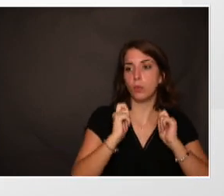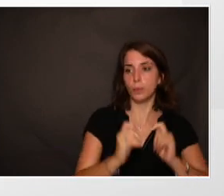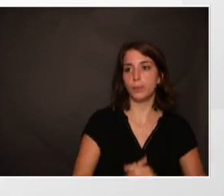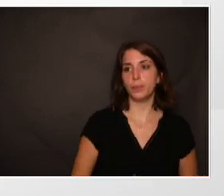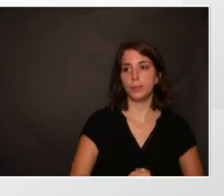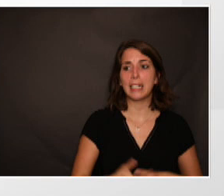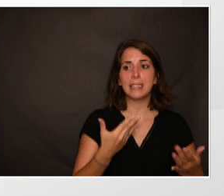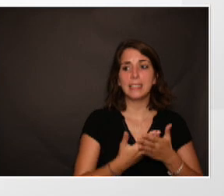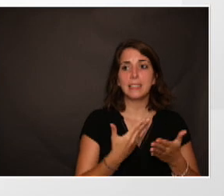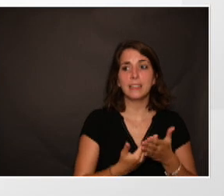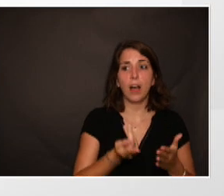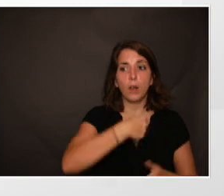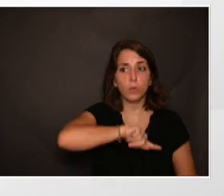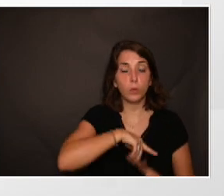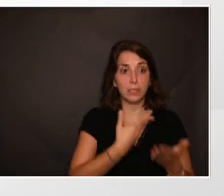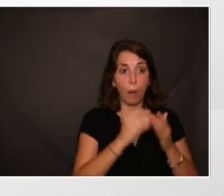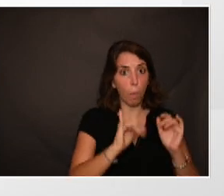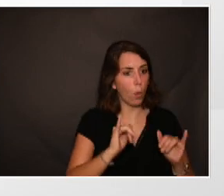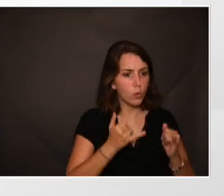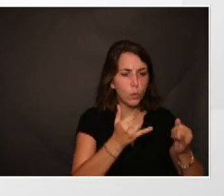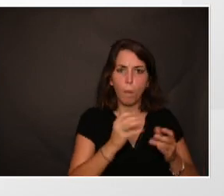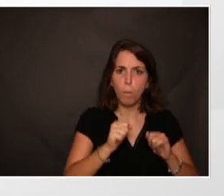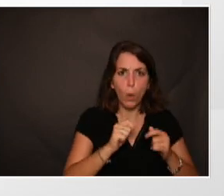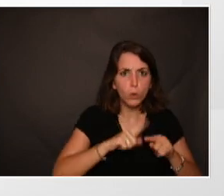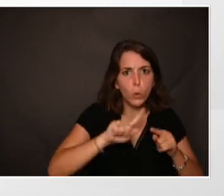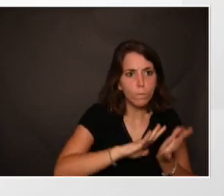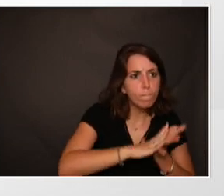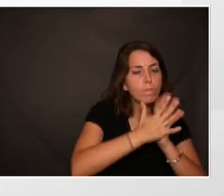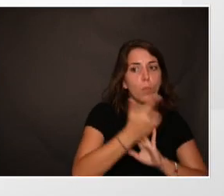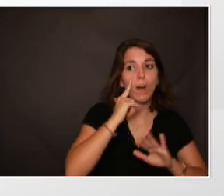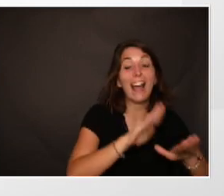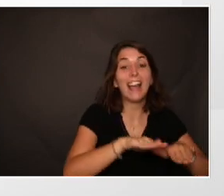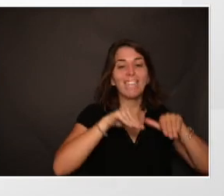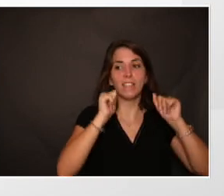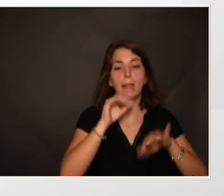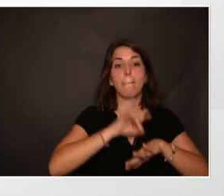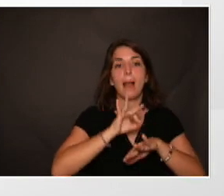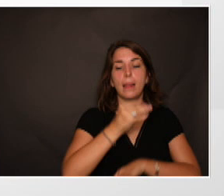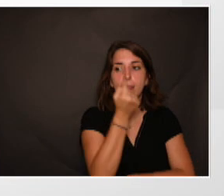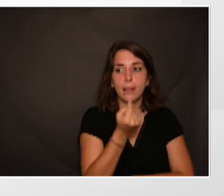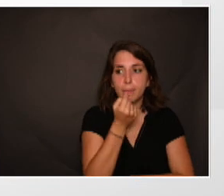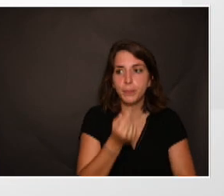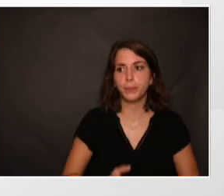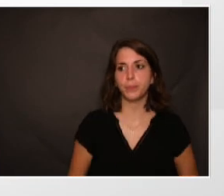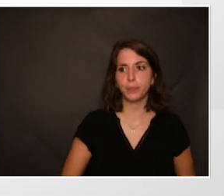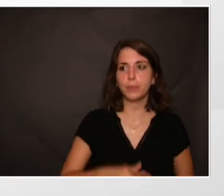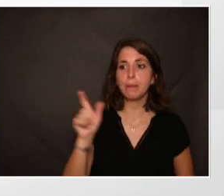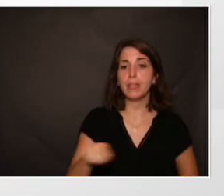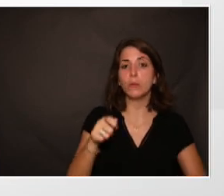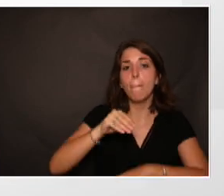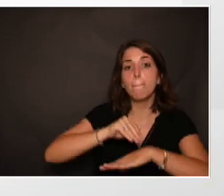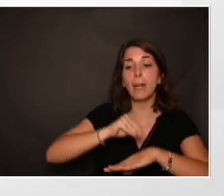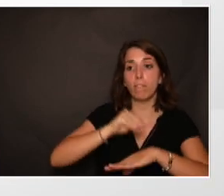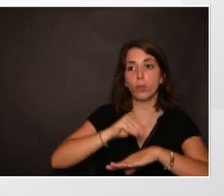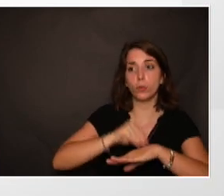sont des éléments sur lesquels on va pouvoir jouer pour éviter le développement de ces maladies. Parce qu'évidemment, la prévention a une